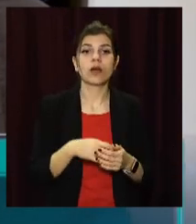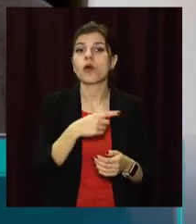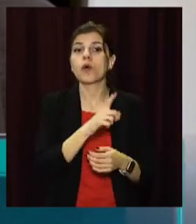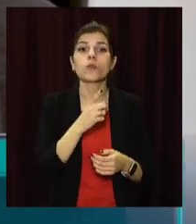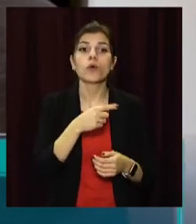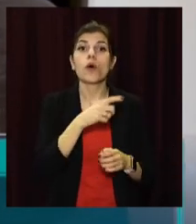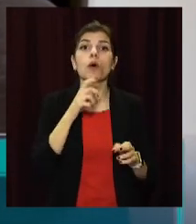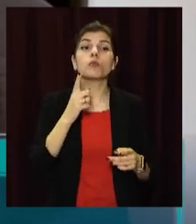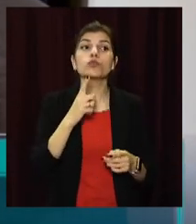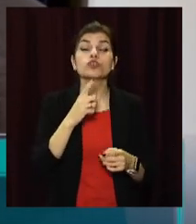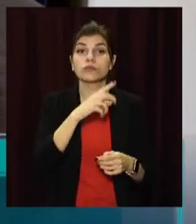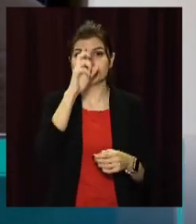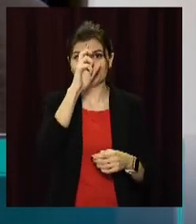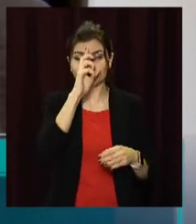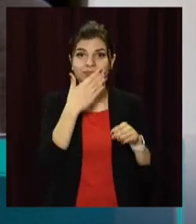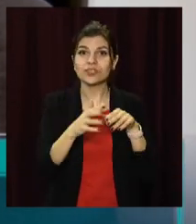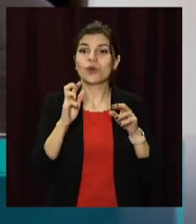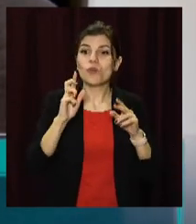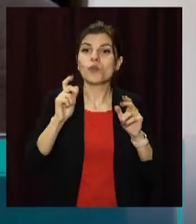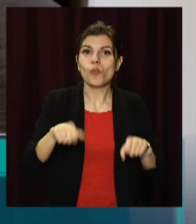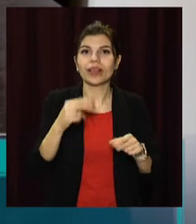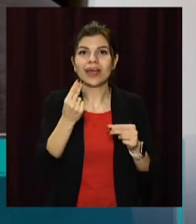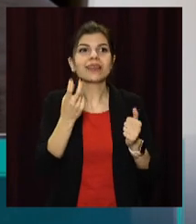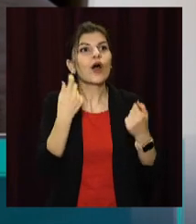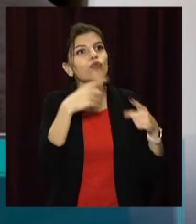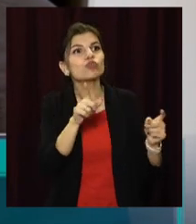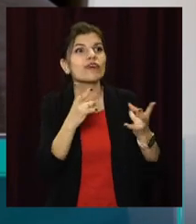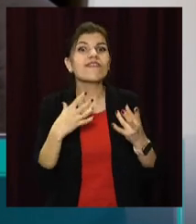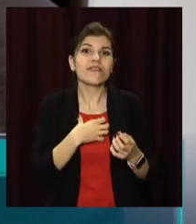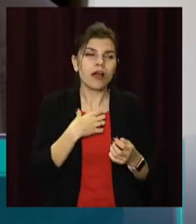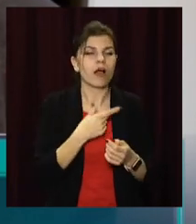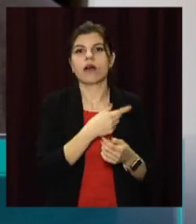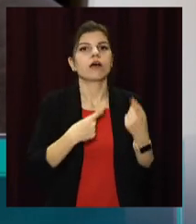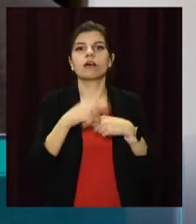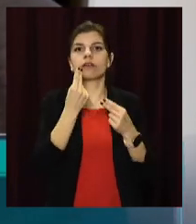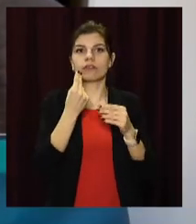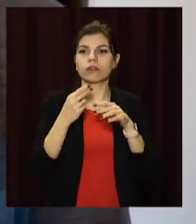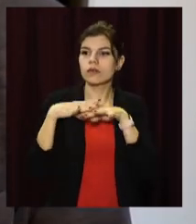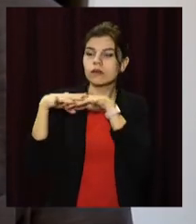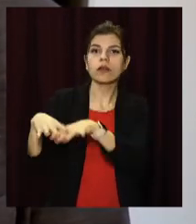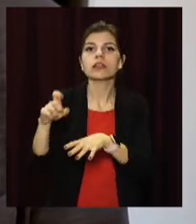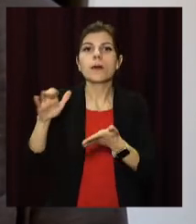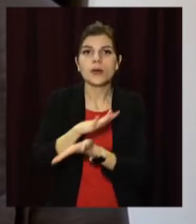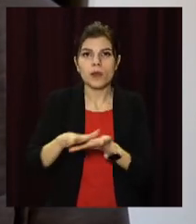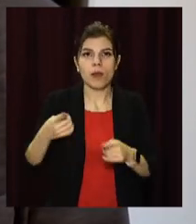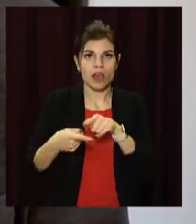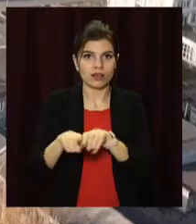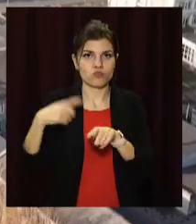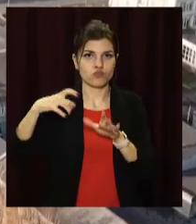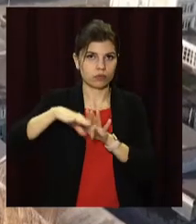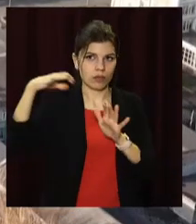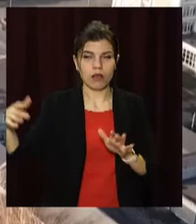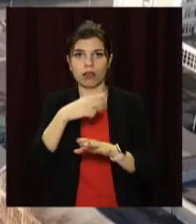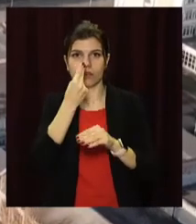могли б бути направлені на інші, більш нагальні питання, вони направляються на прибирання такого сміття.